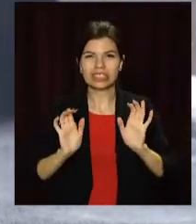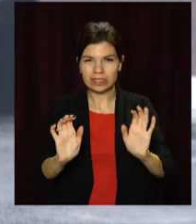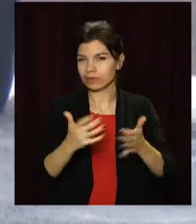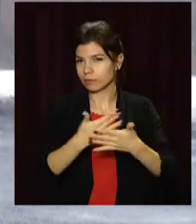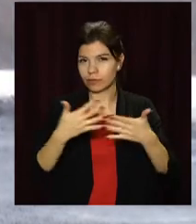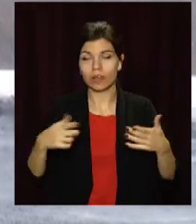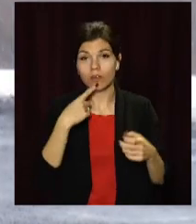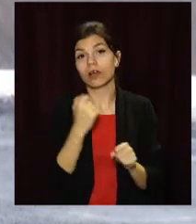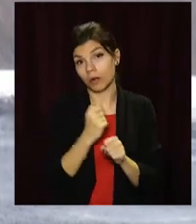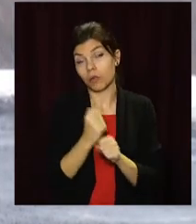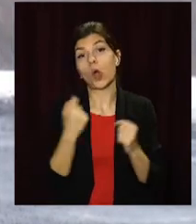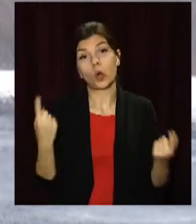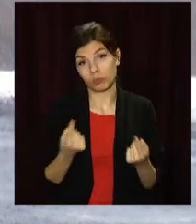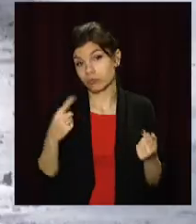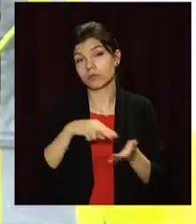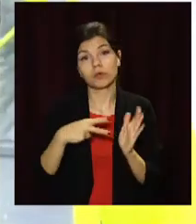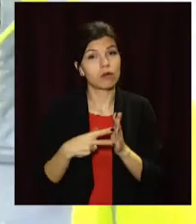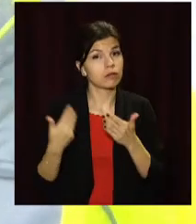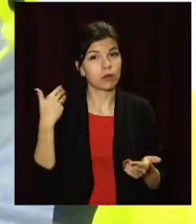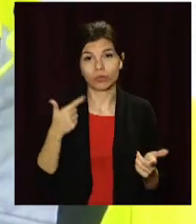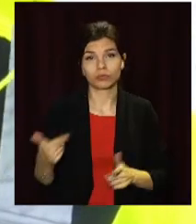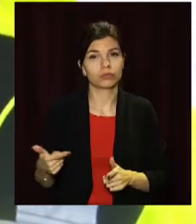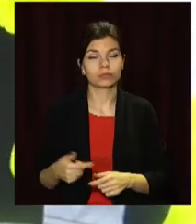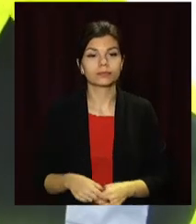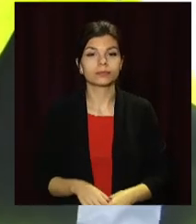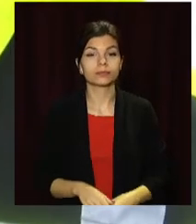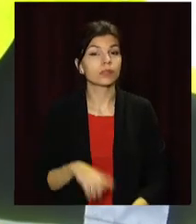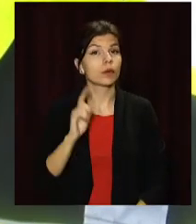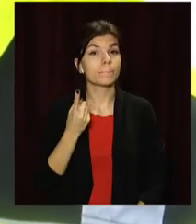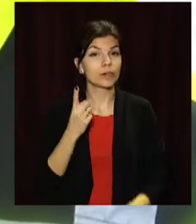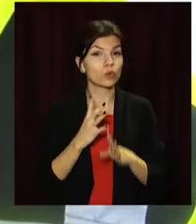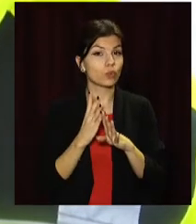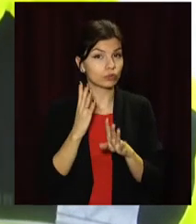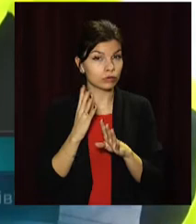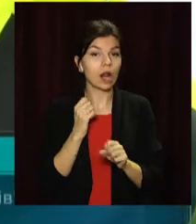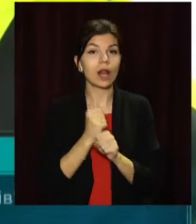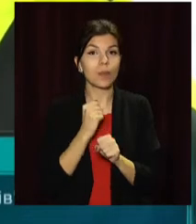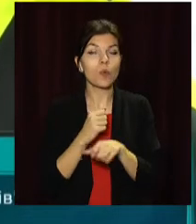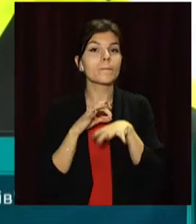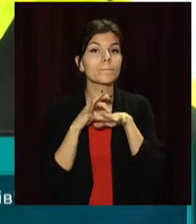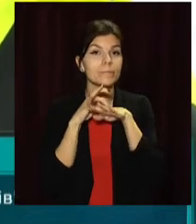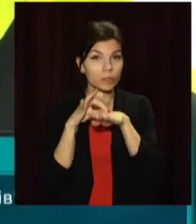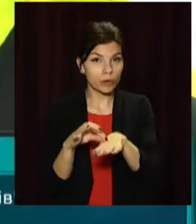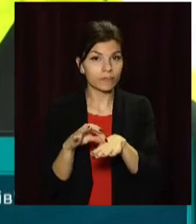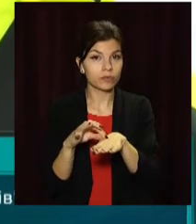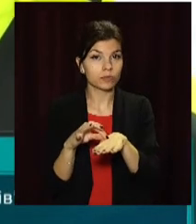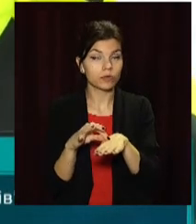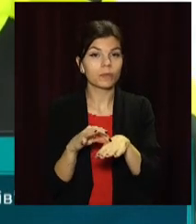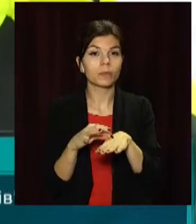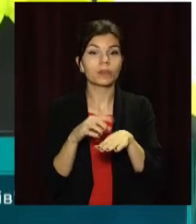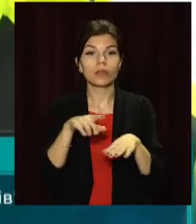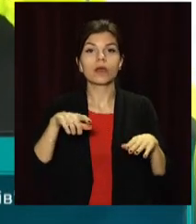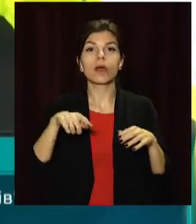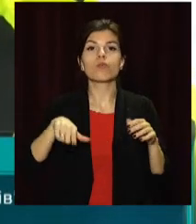працюють у звичайному режимі. В першу чергу роботи проводяться на мостах,